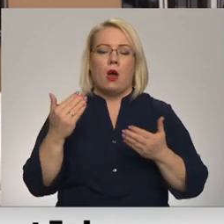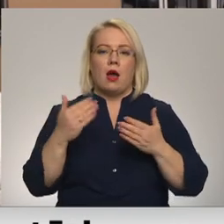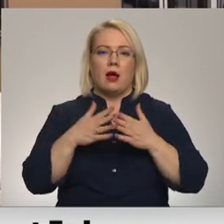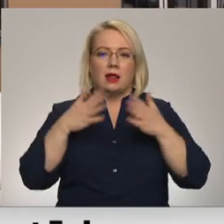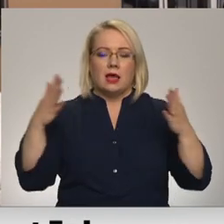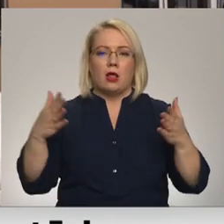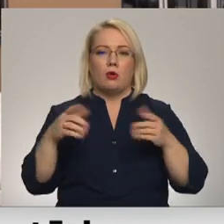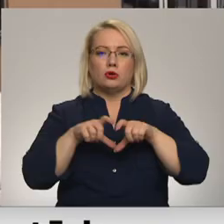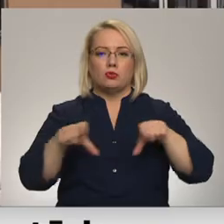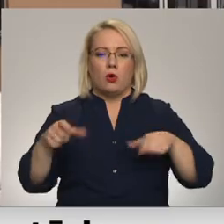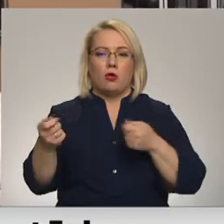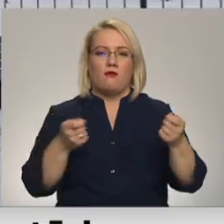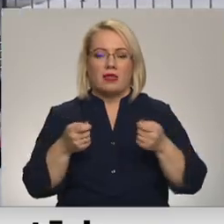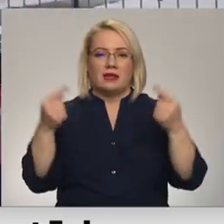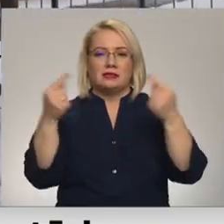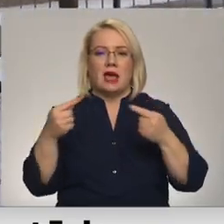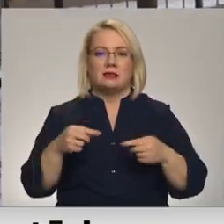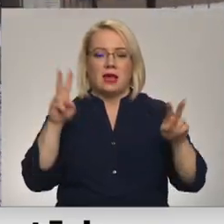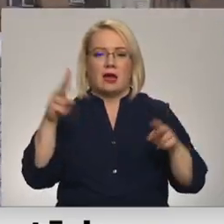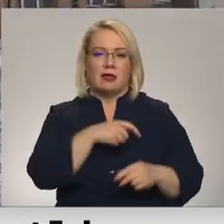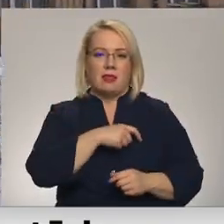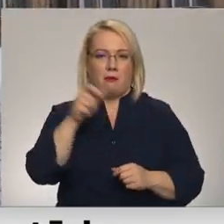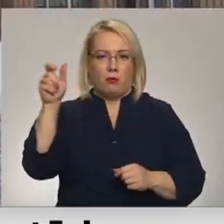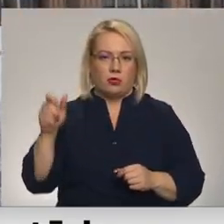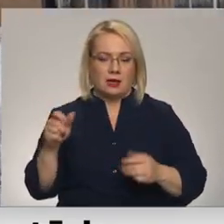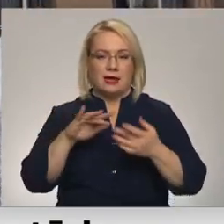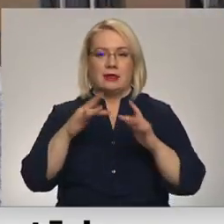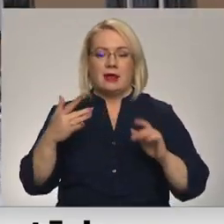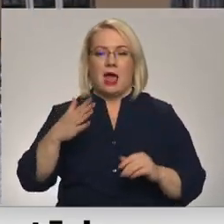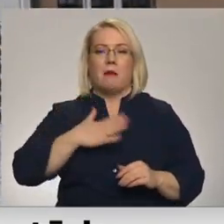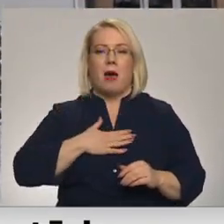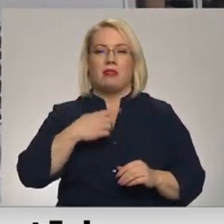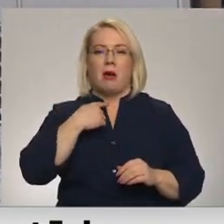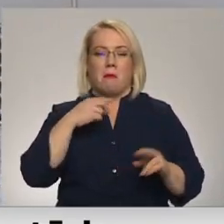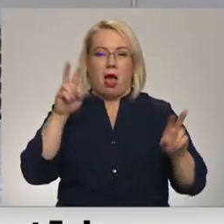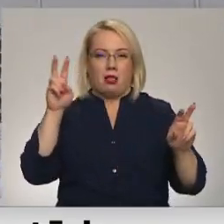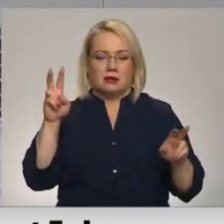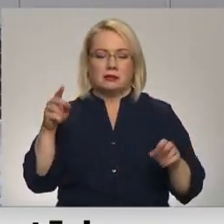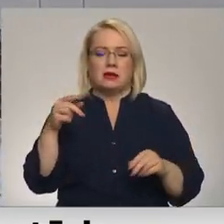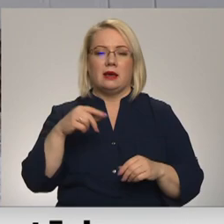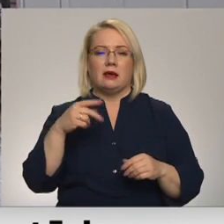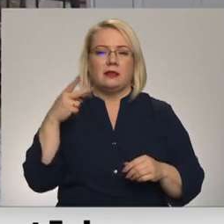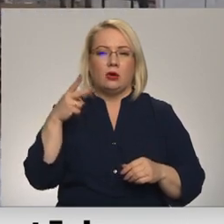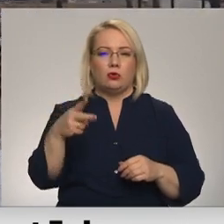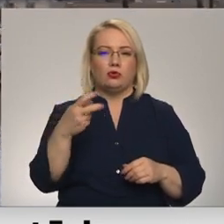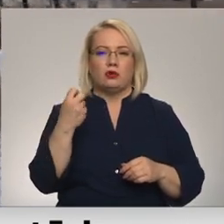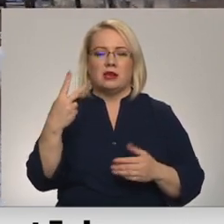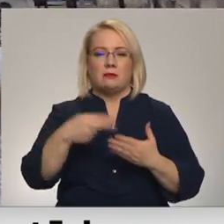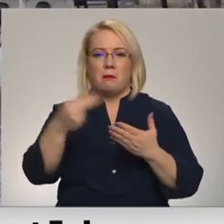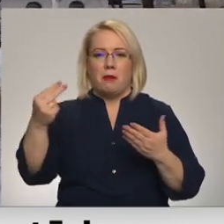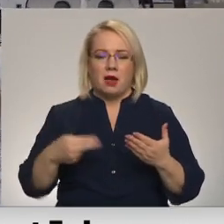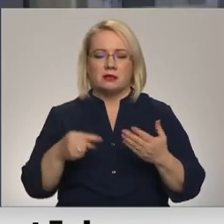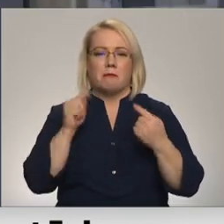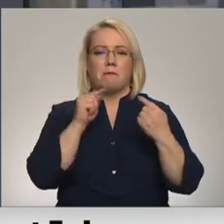skolu vadīs tieši saskaņas deputāts. Portālā manebalsts.lv savākta 2300 parakstu pret plānoto